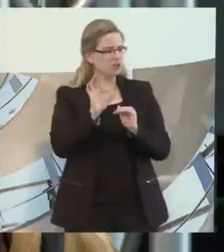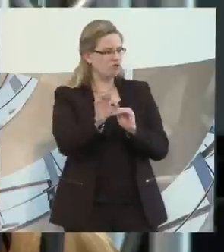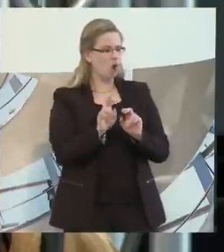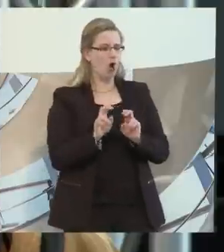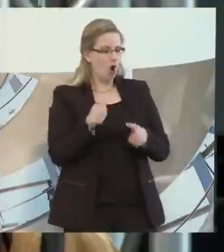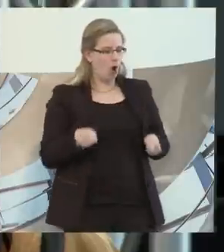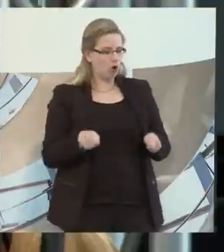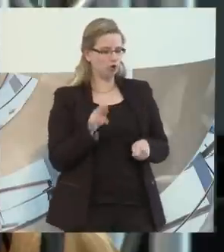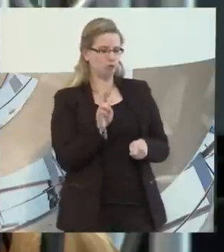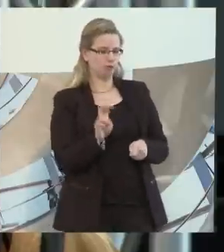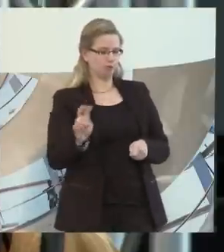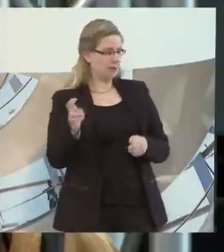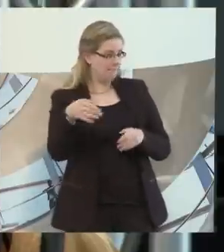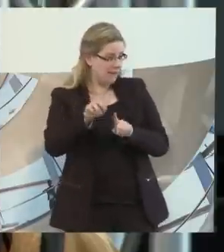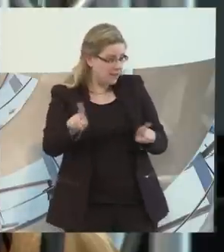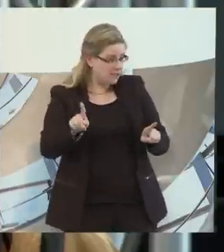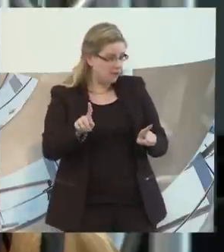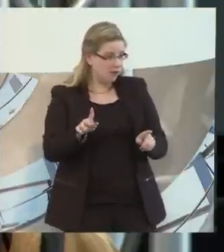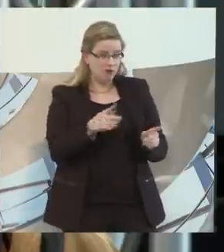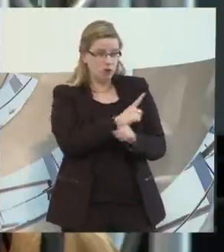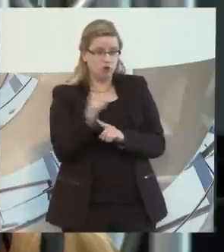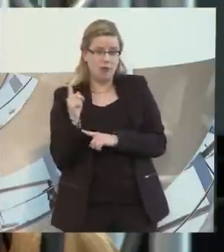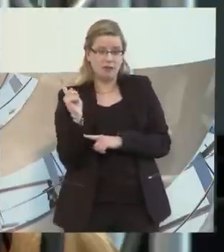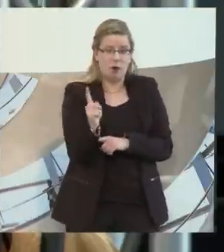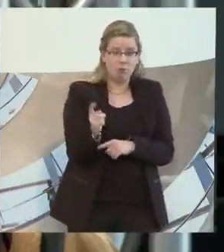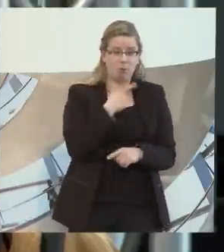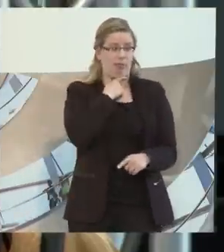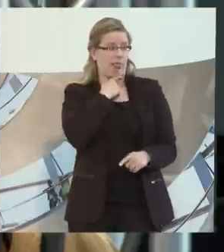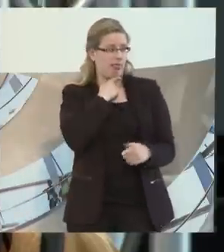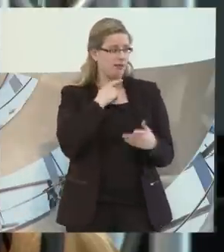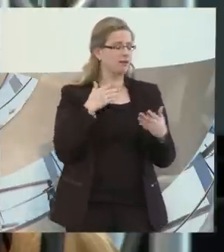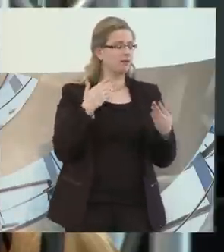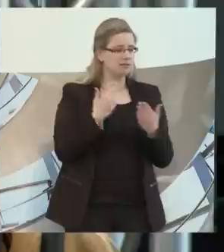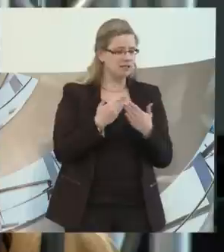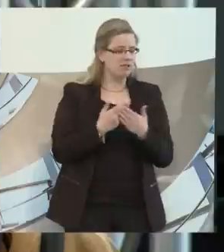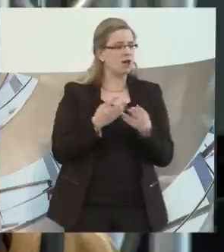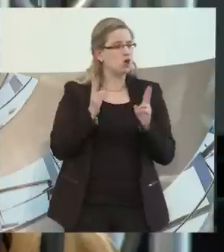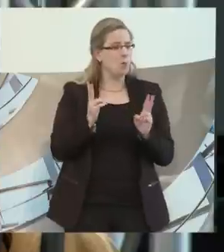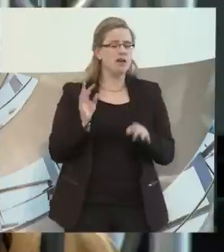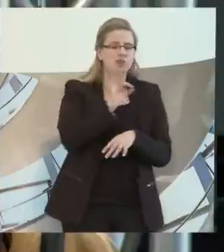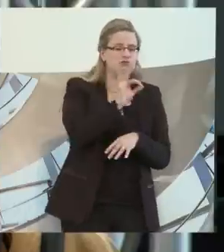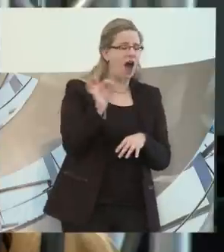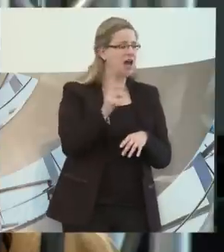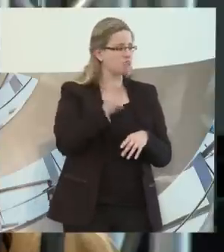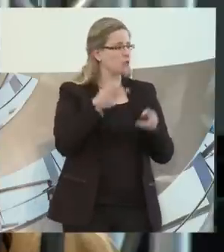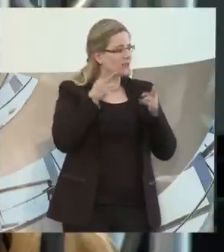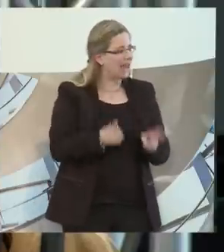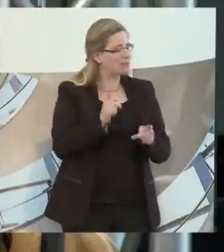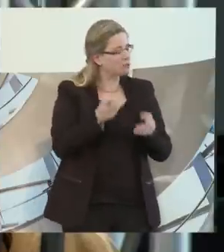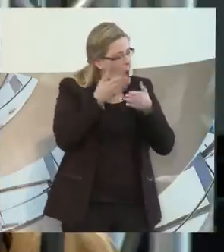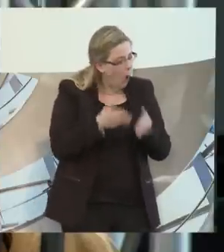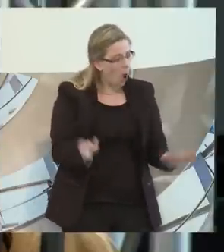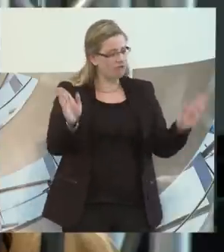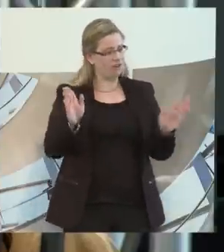Menschen aus, und es ist ein Recht, am kulturellen Leben teilzuhaben und auch teilzugeben. Um das zu